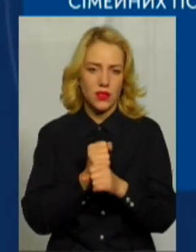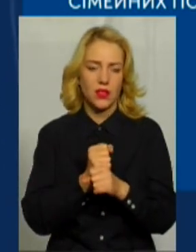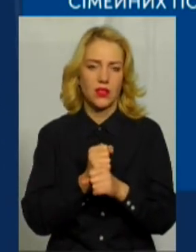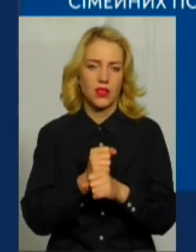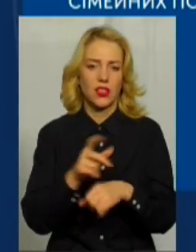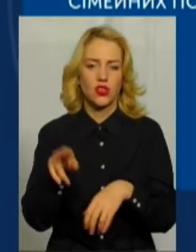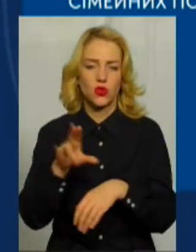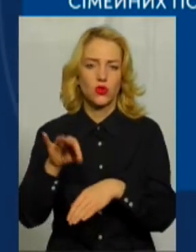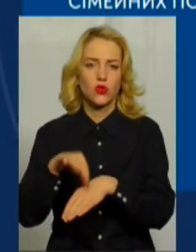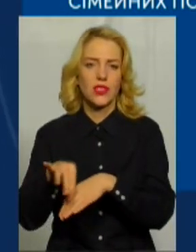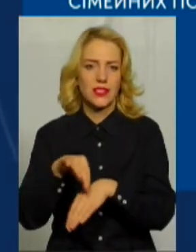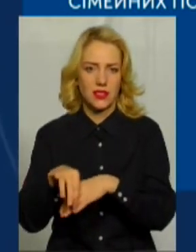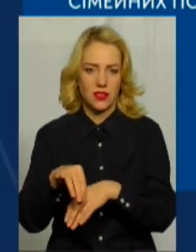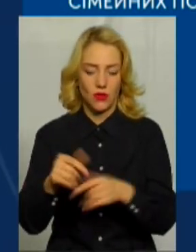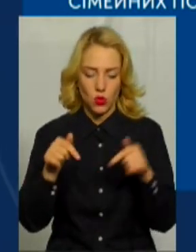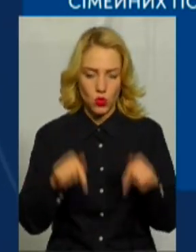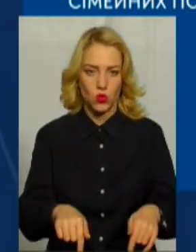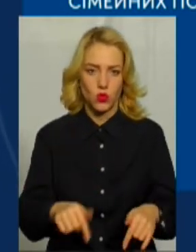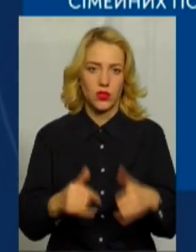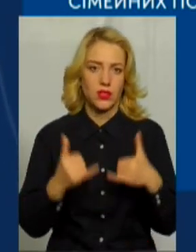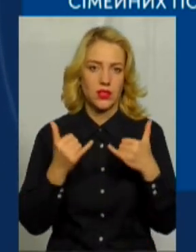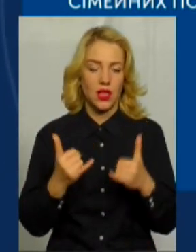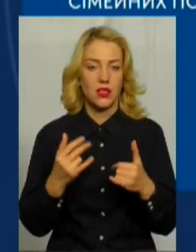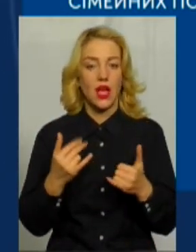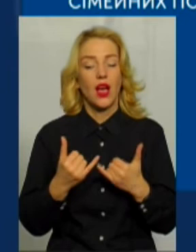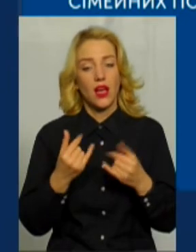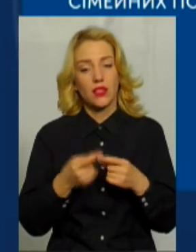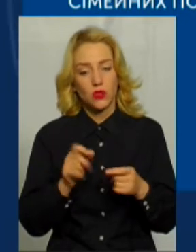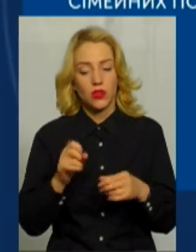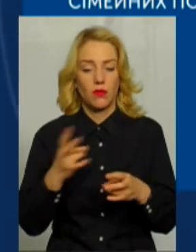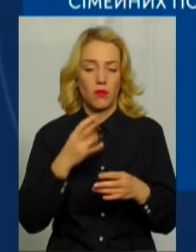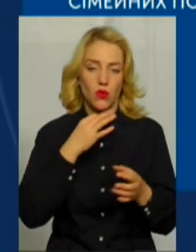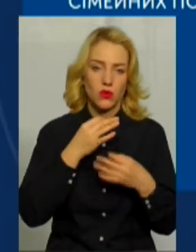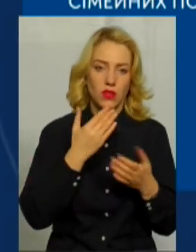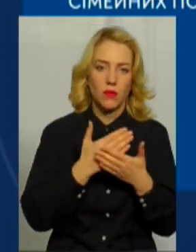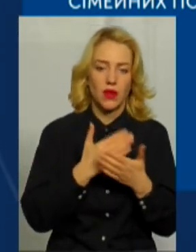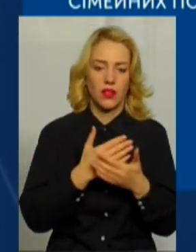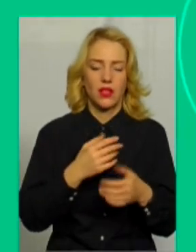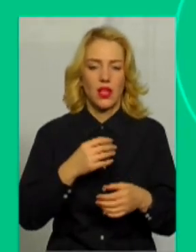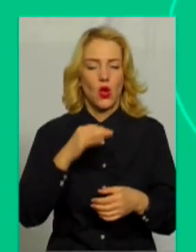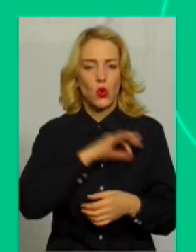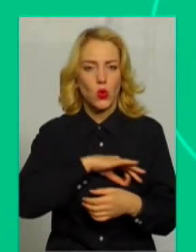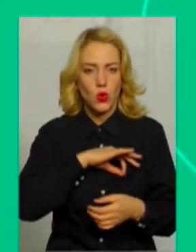зараз. Ну, а для цього, можливо, варто проконсультуватися з юристами, психологами, соціальними працівниками.